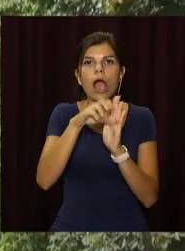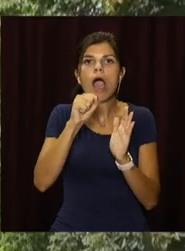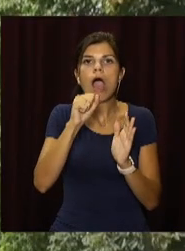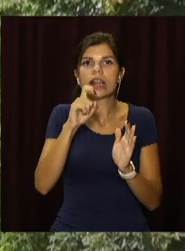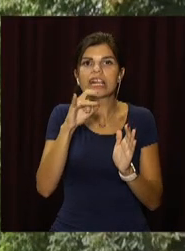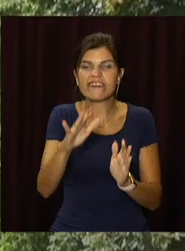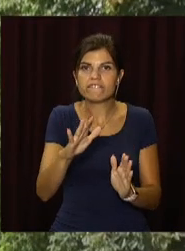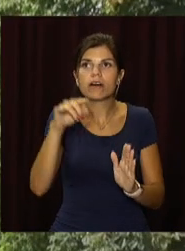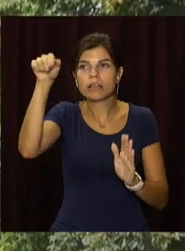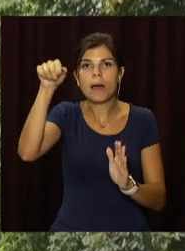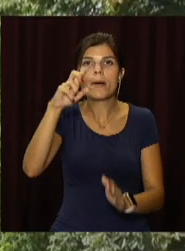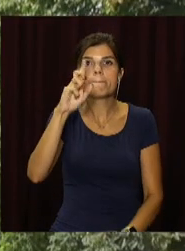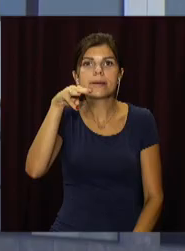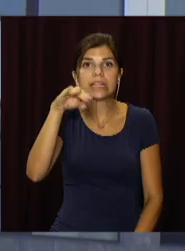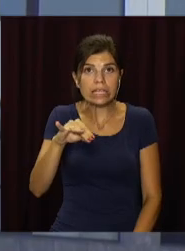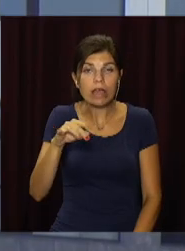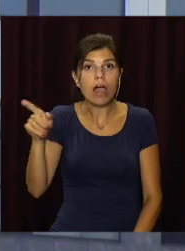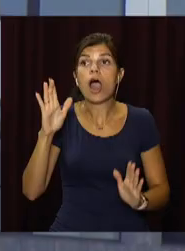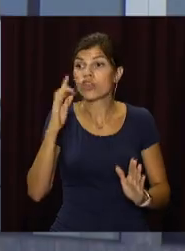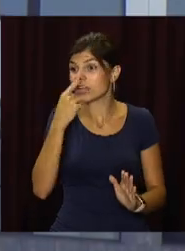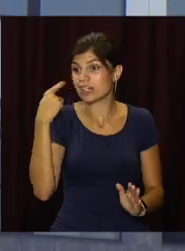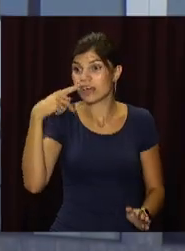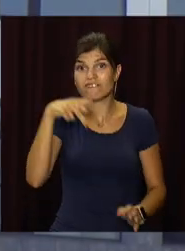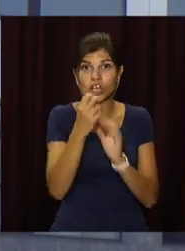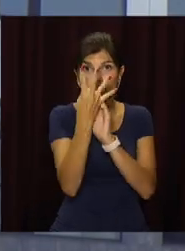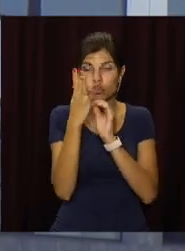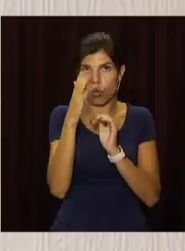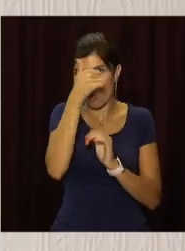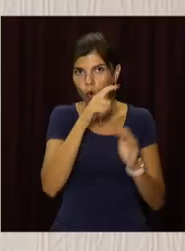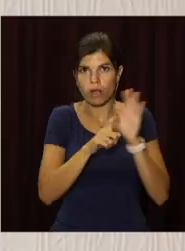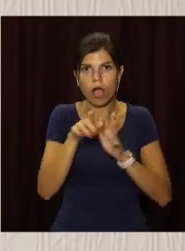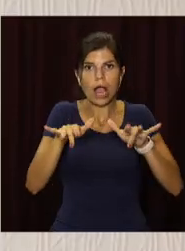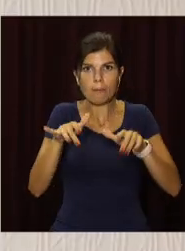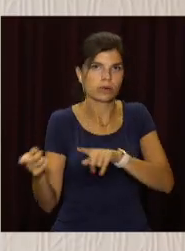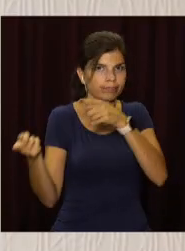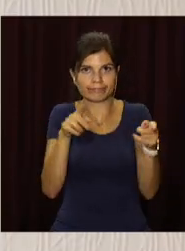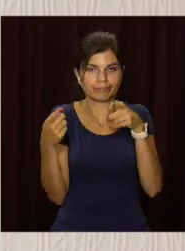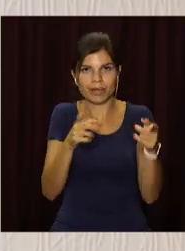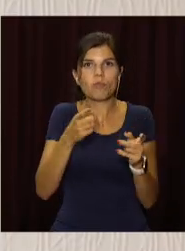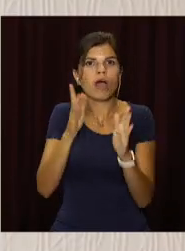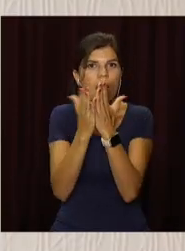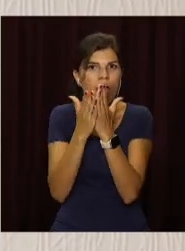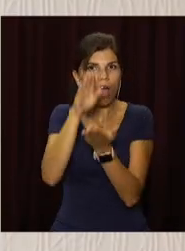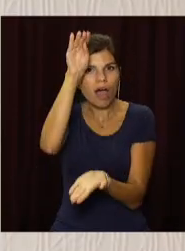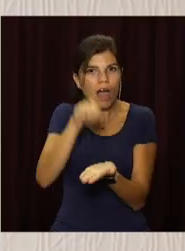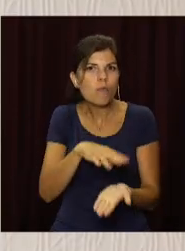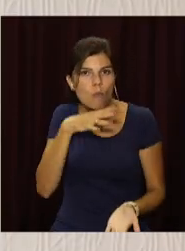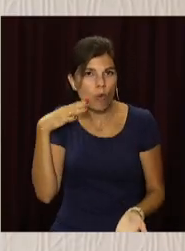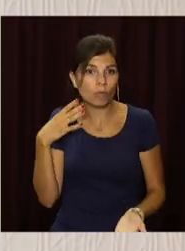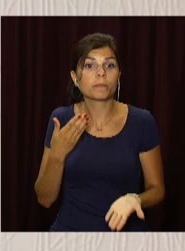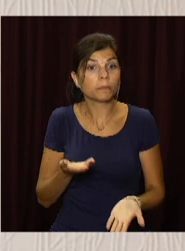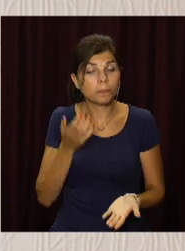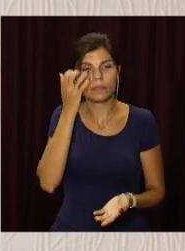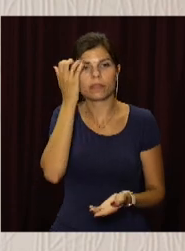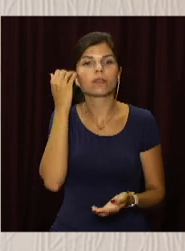місцевих БТІ. А дані почали оцифровувати лише з 2014 року. В реєстрі інформації про цю нерухомість немає.